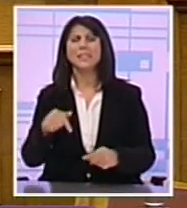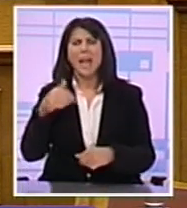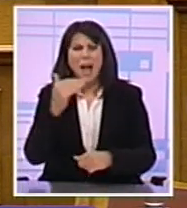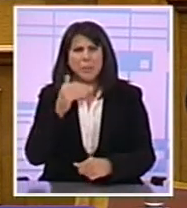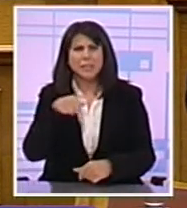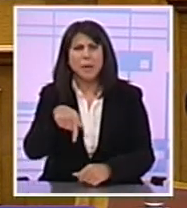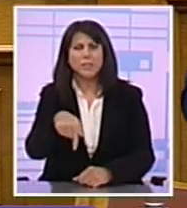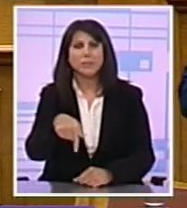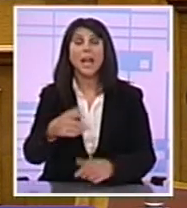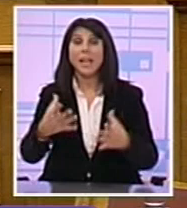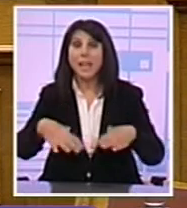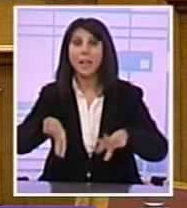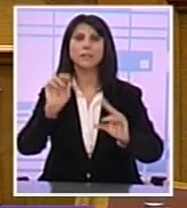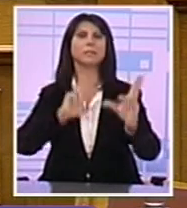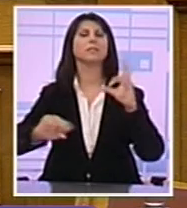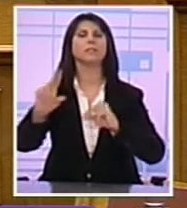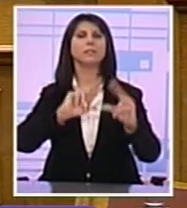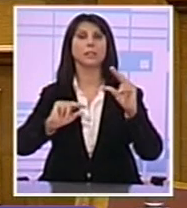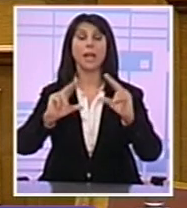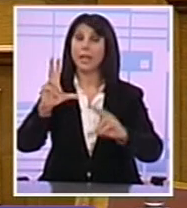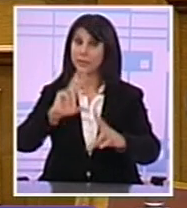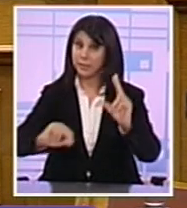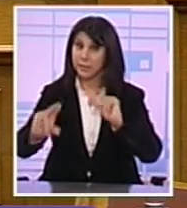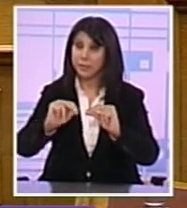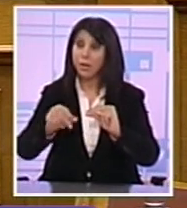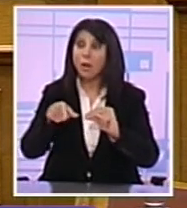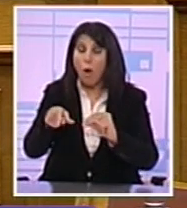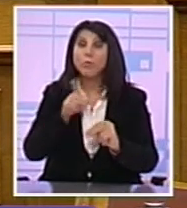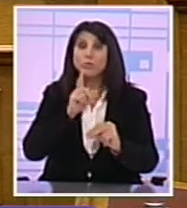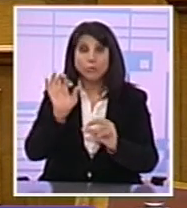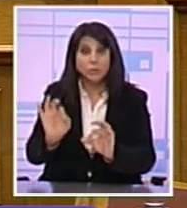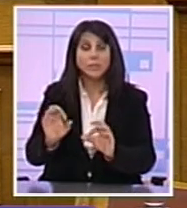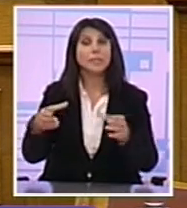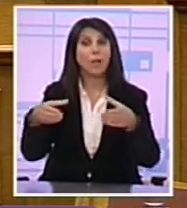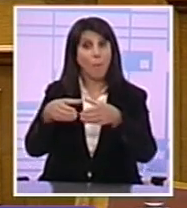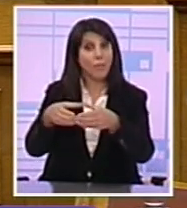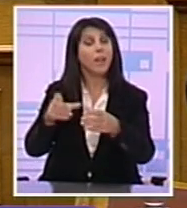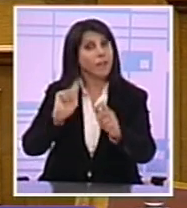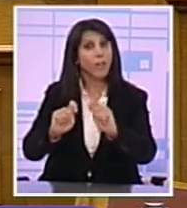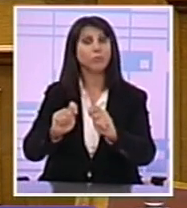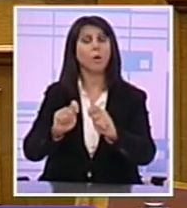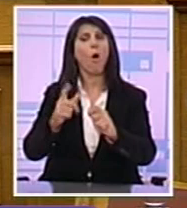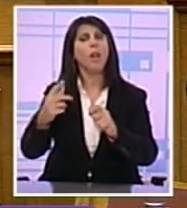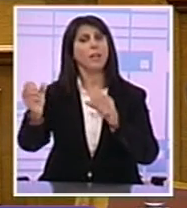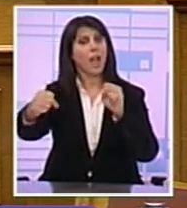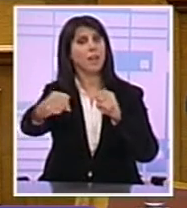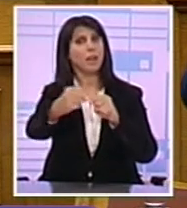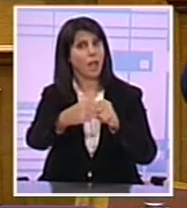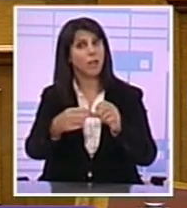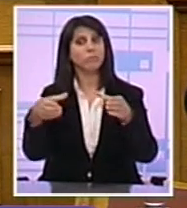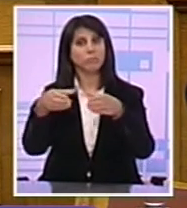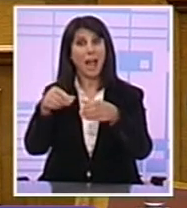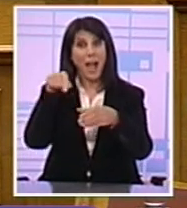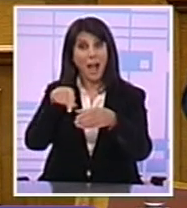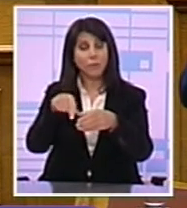Να αρχίσουν οι συζητήσεις Για τη συγκρότηση ενός τέτοιου σχήματος Ευρύτερα αποδεκτού Ικανού που να υπηρετεί Τις